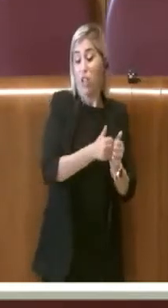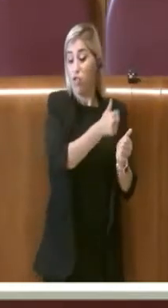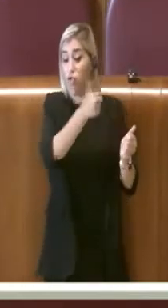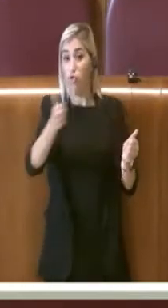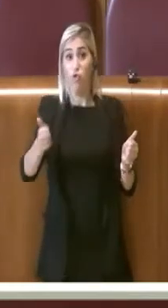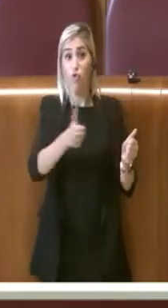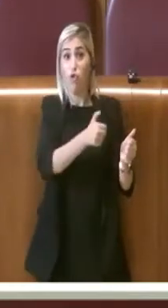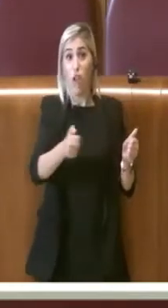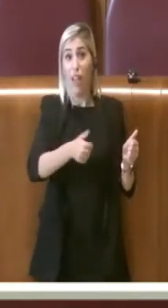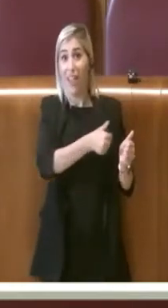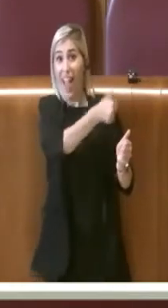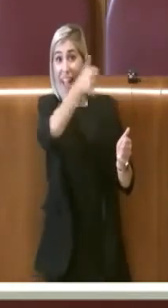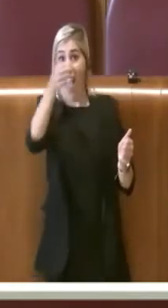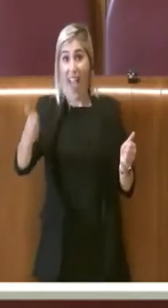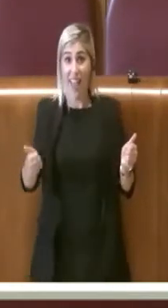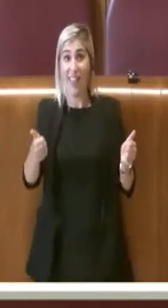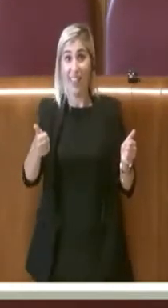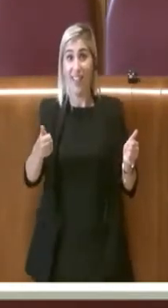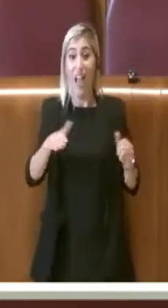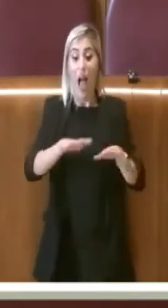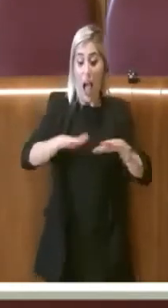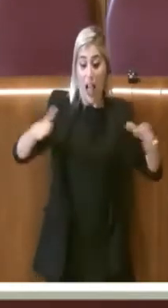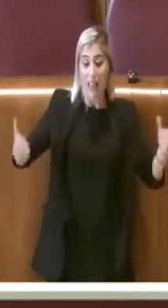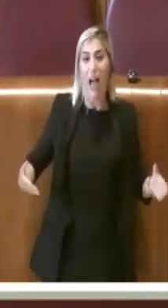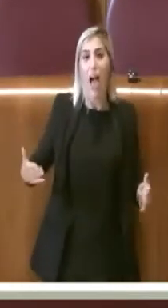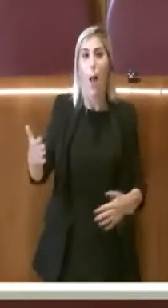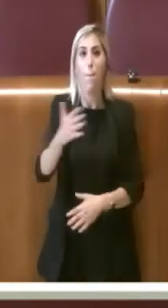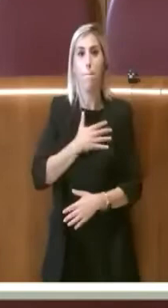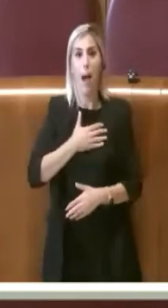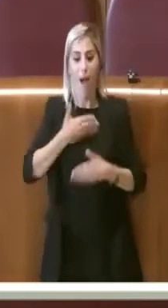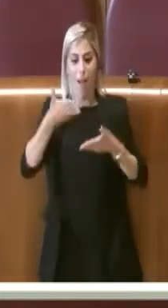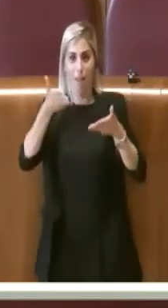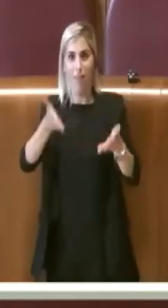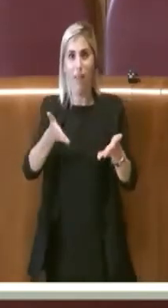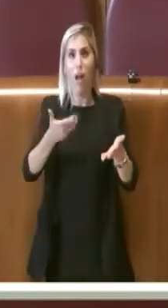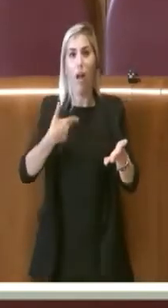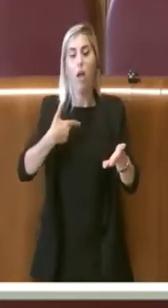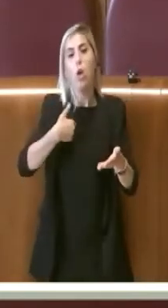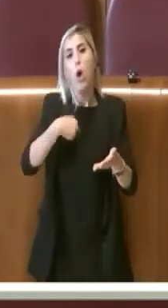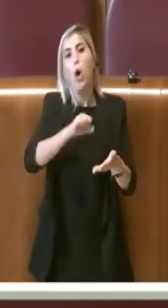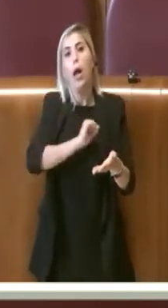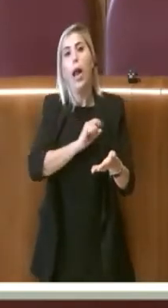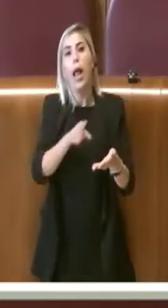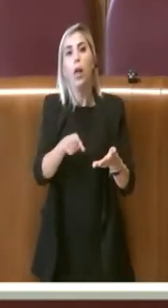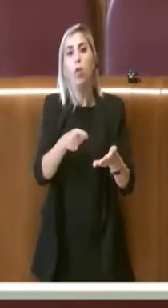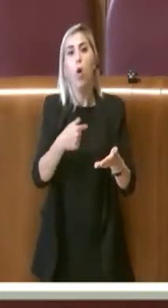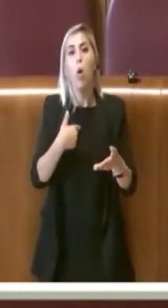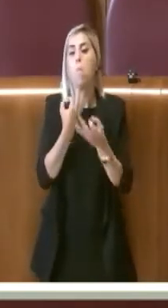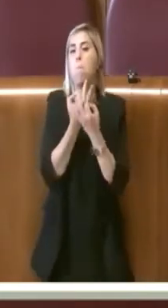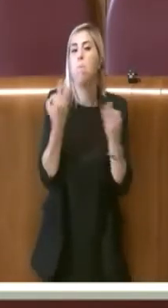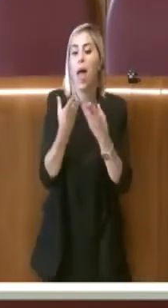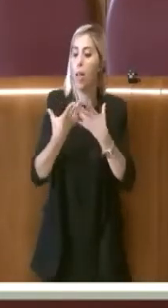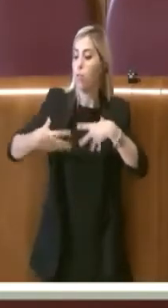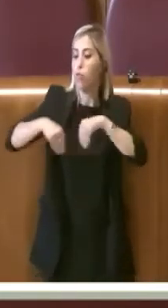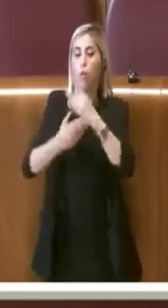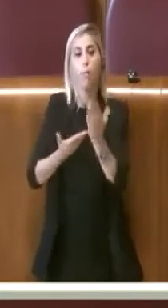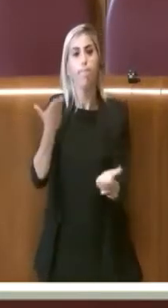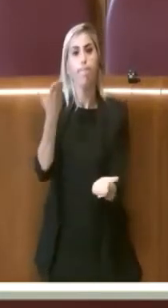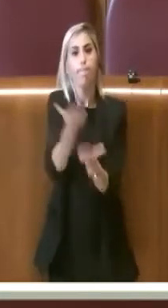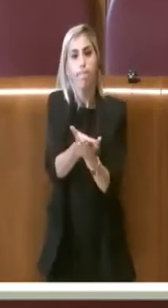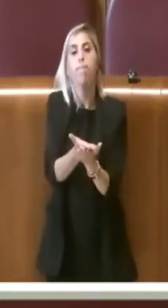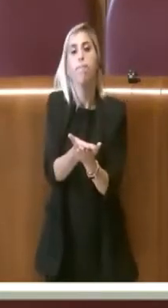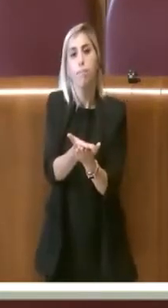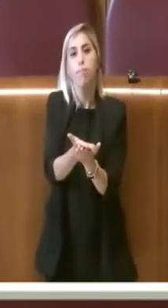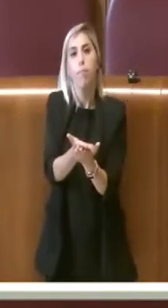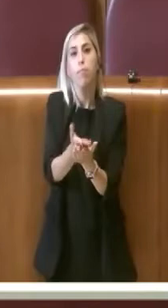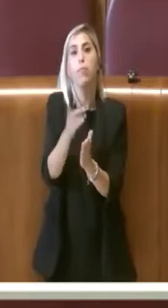tumulazione della Salma all'altare della Patria. Io ritengo che bene ha fatto la Giunta a proporre questa